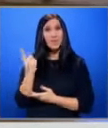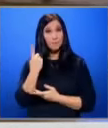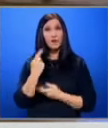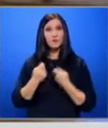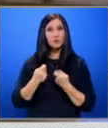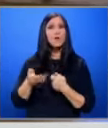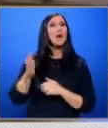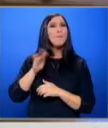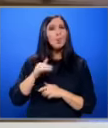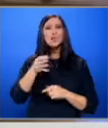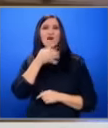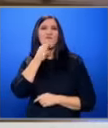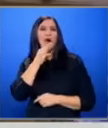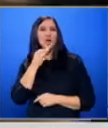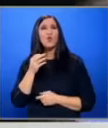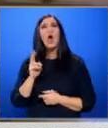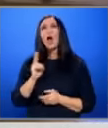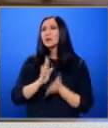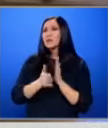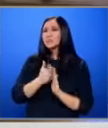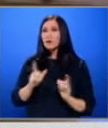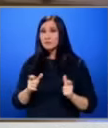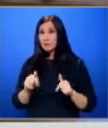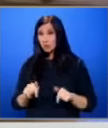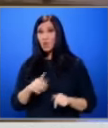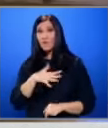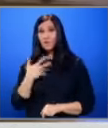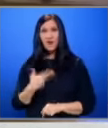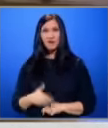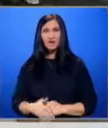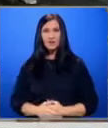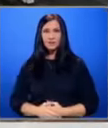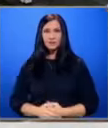пазара и после в кафенето Изобщо как се справят семействата тук в Харватия